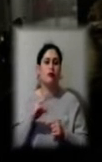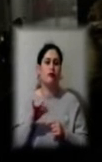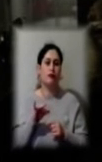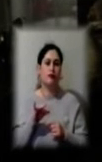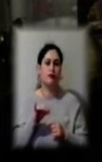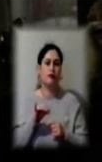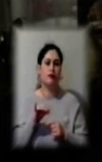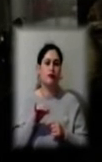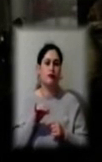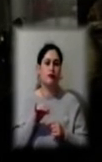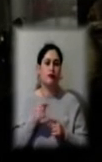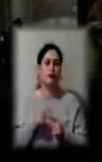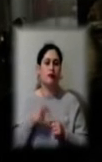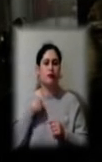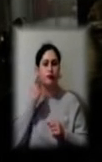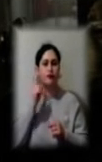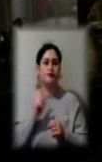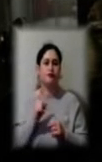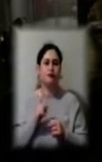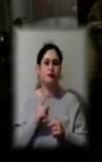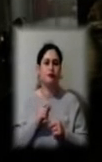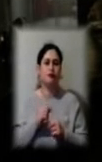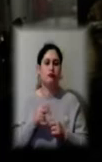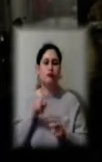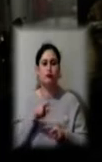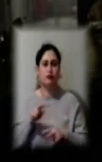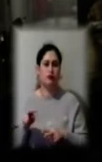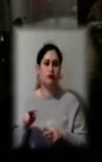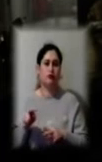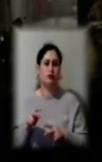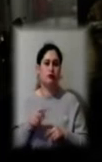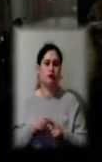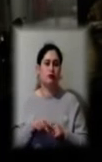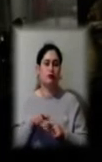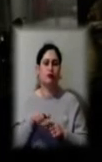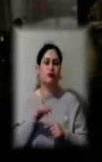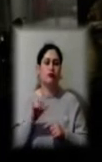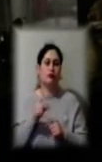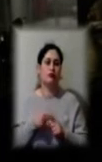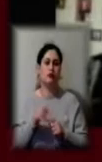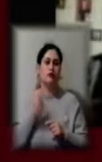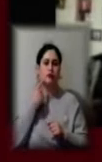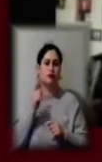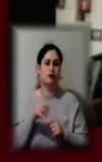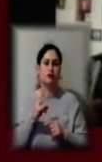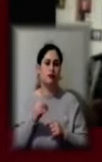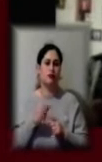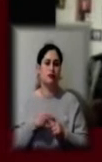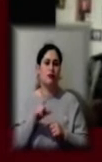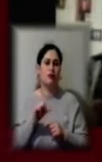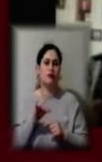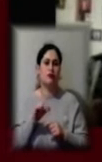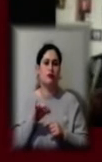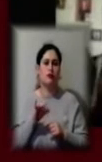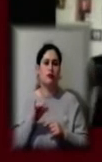Гадаю, що ми глядачів цього разу, ну, як і взагалі, не розчаруємо. Тоді будеш